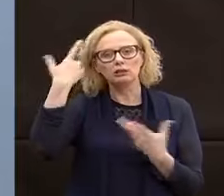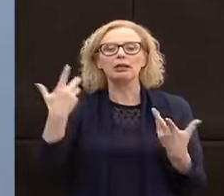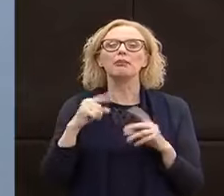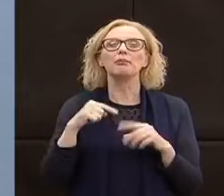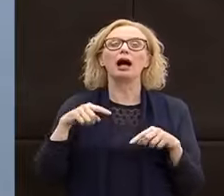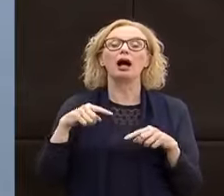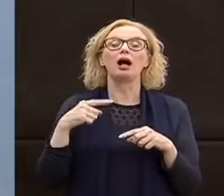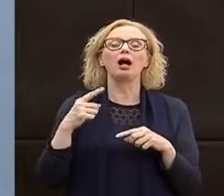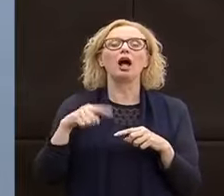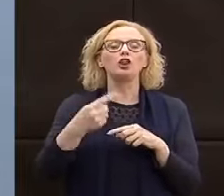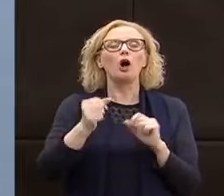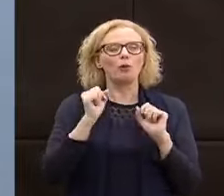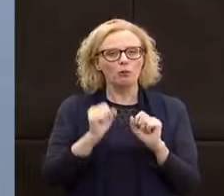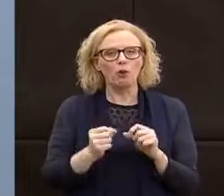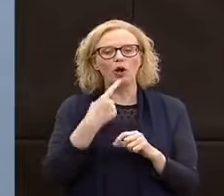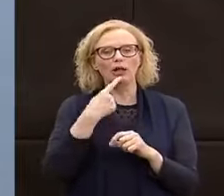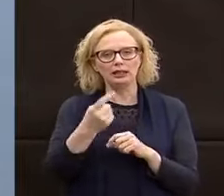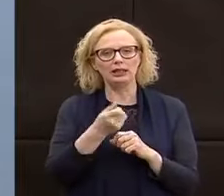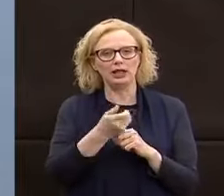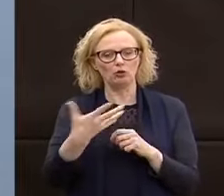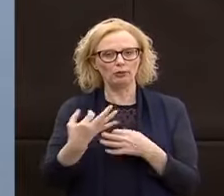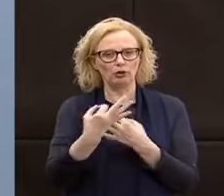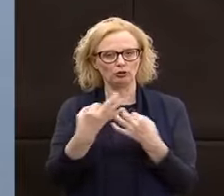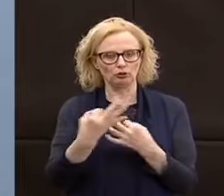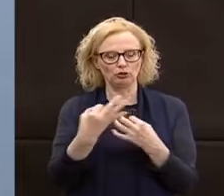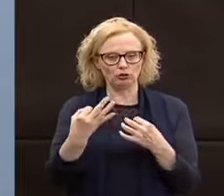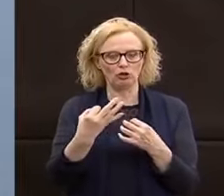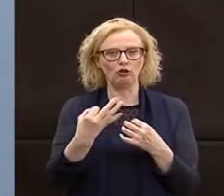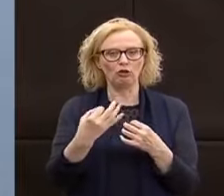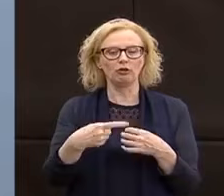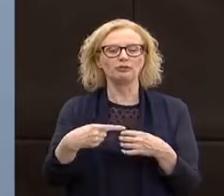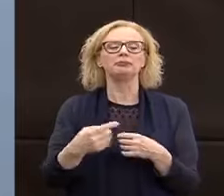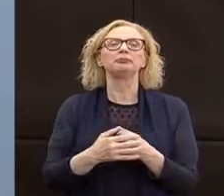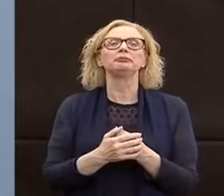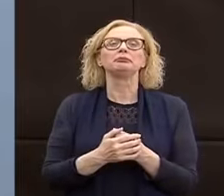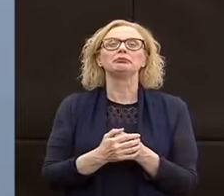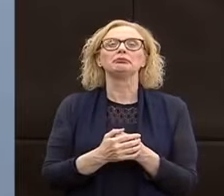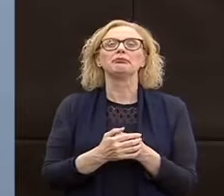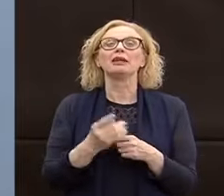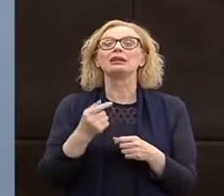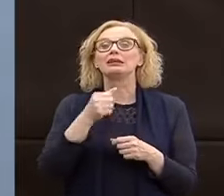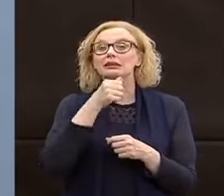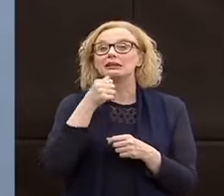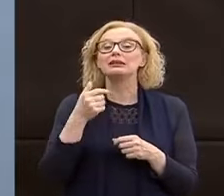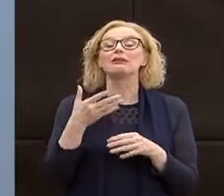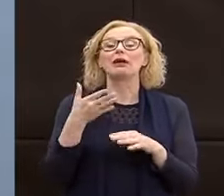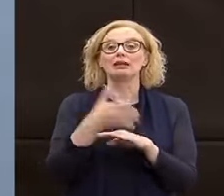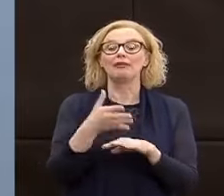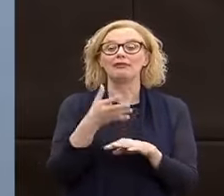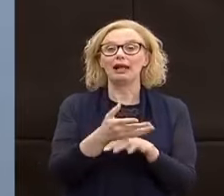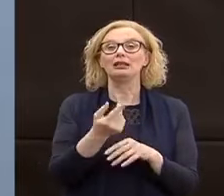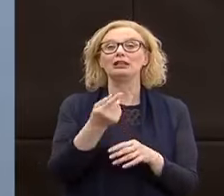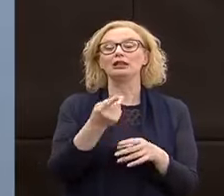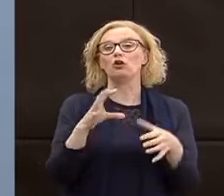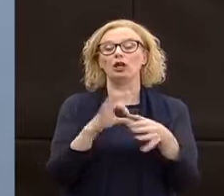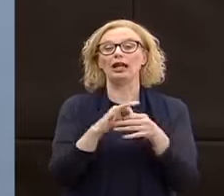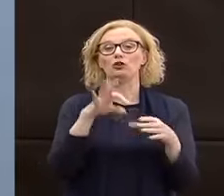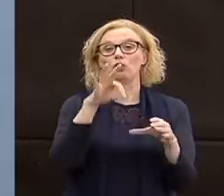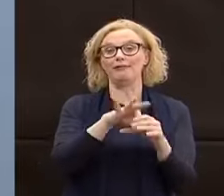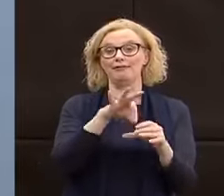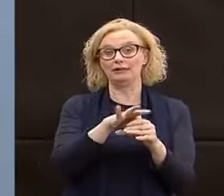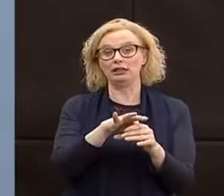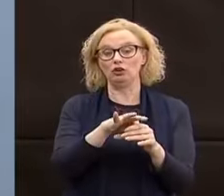precisi li vogliamo dare quando verrà definito il testo del disegno di legge. Si parla di interventi su contributi per gli affitti per chi